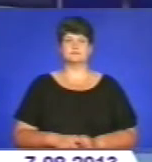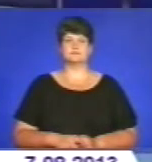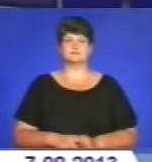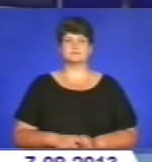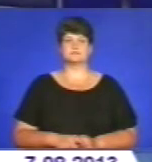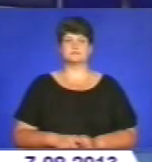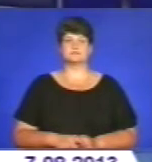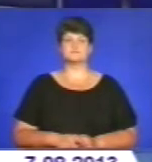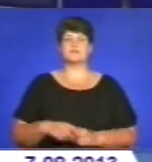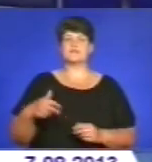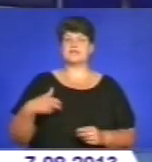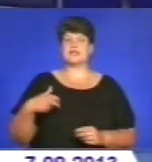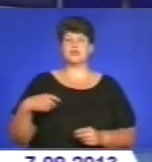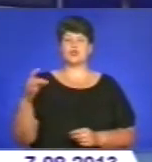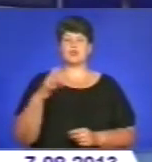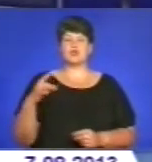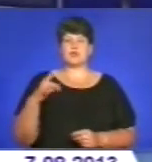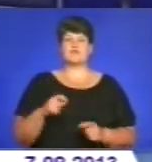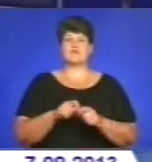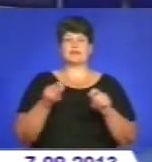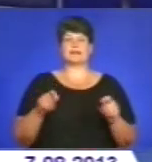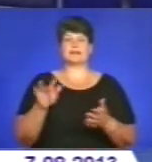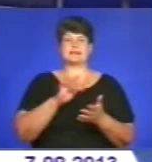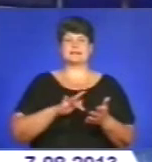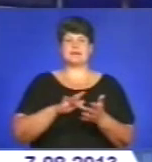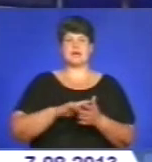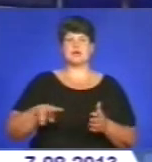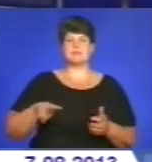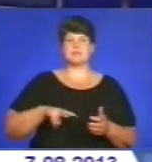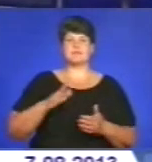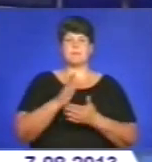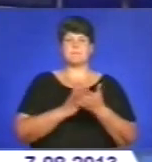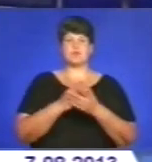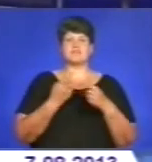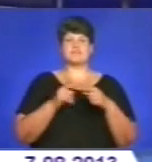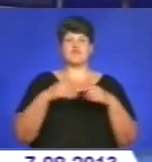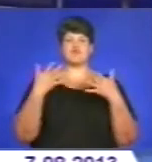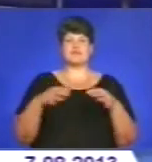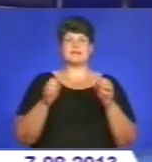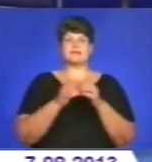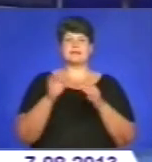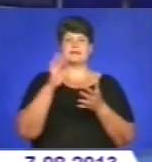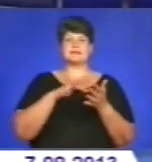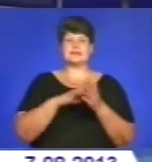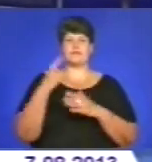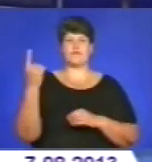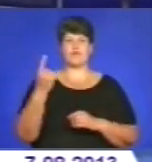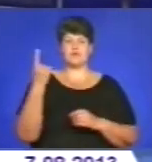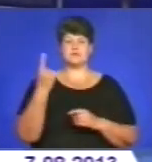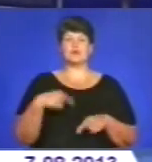У Заліщицькому районі відкрили Центр адміністративних послуг. Це вже десятий такий центр в області.